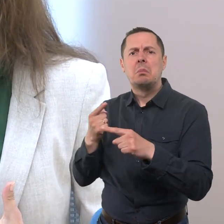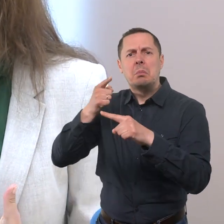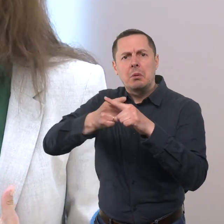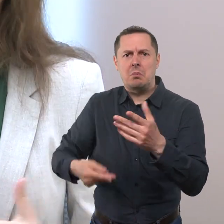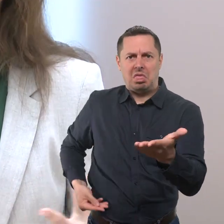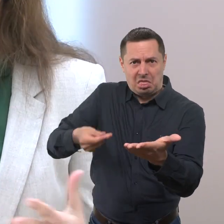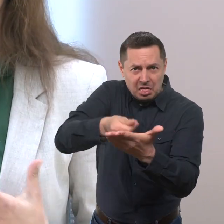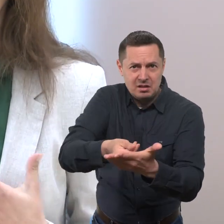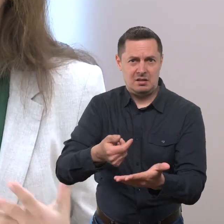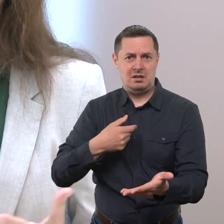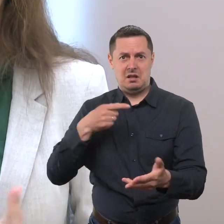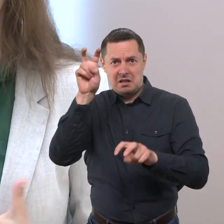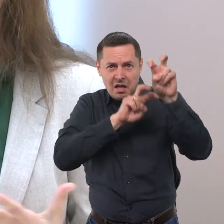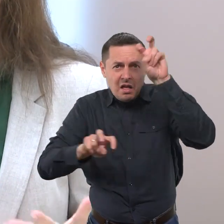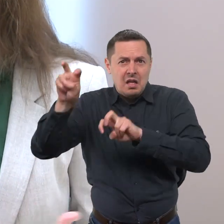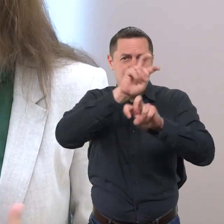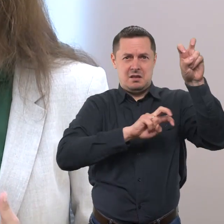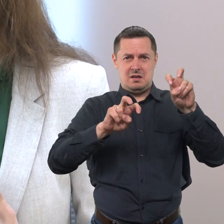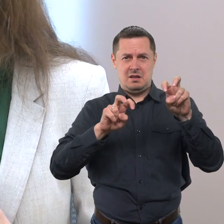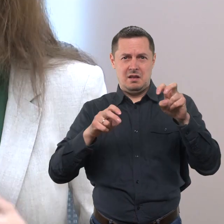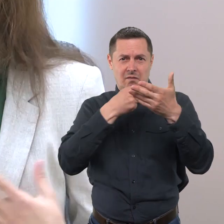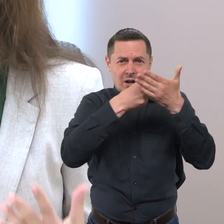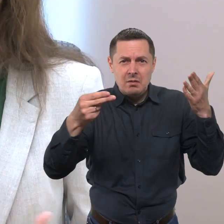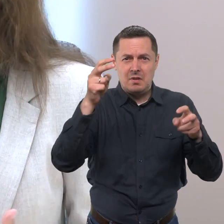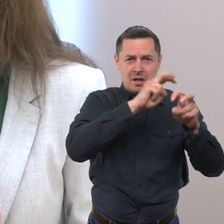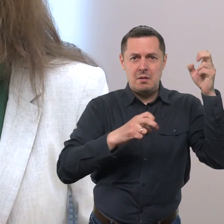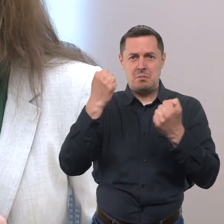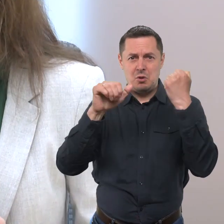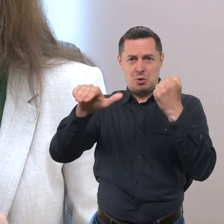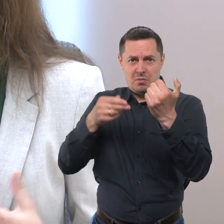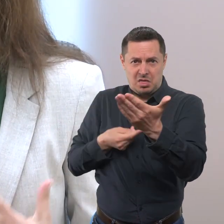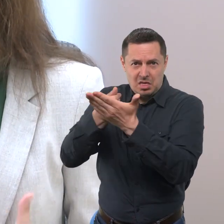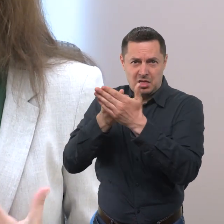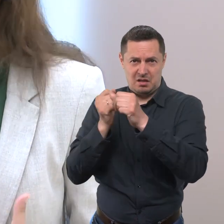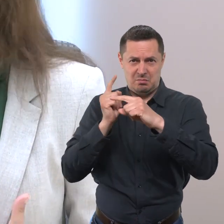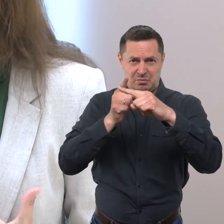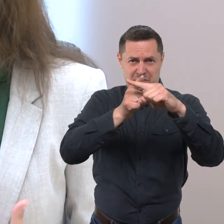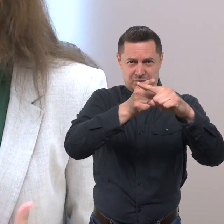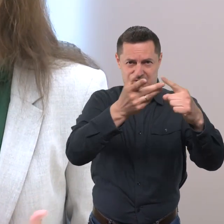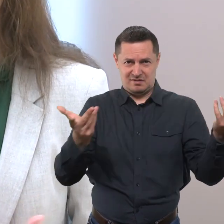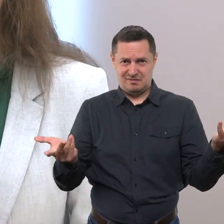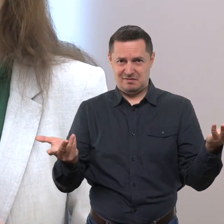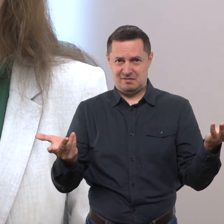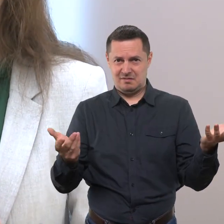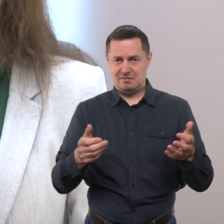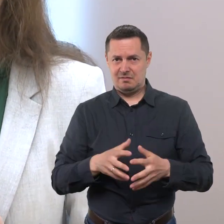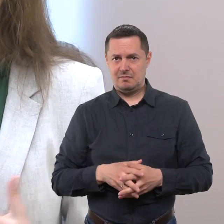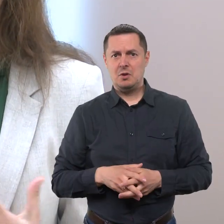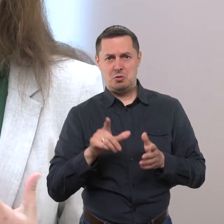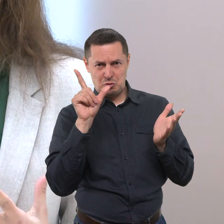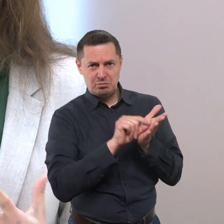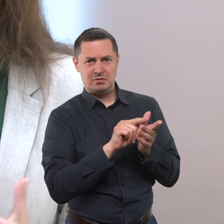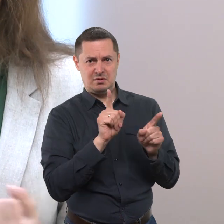turiu papildomai mokėti, tarkim, ieškotis tų atlikų tvarkytojų ar nuomotis automobilį. Aš juk moku rinkliavą už atlikas.